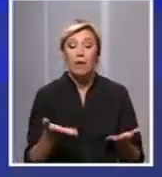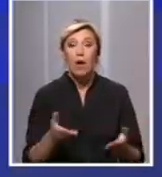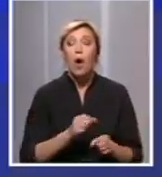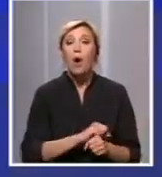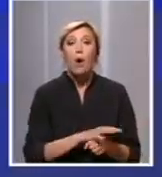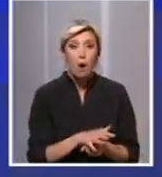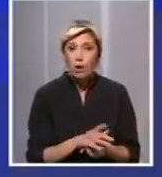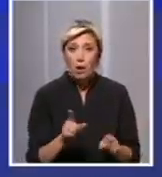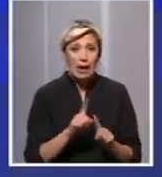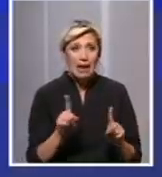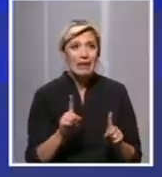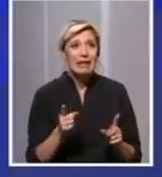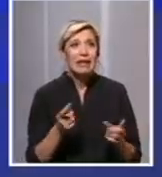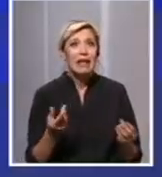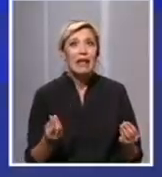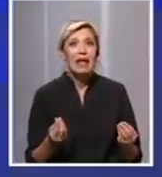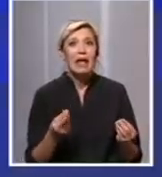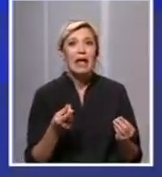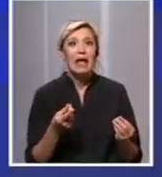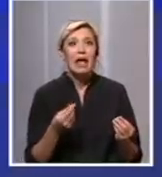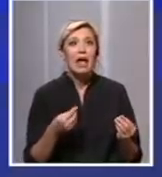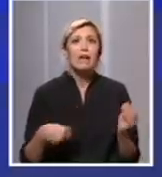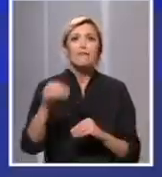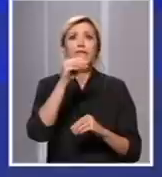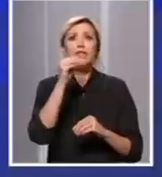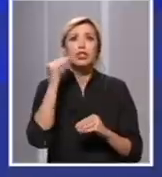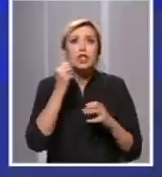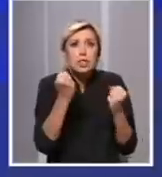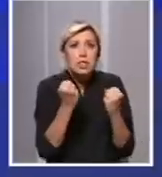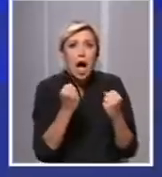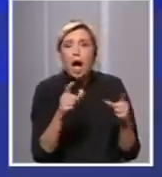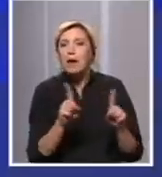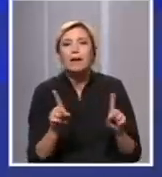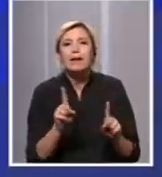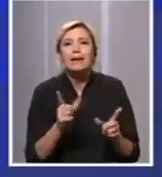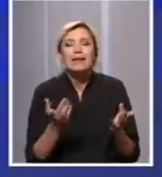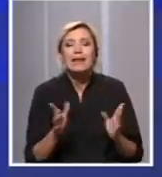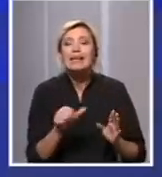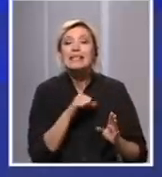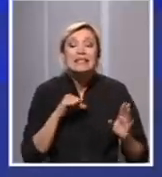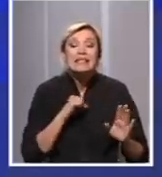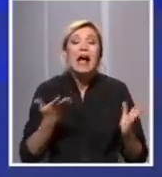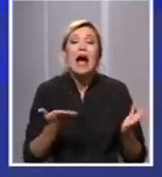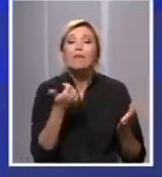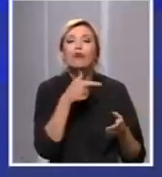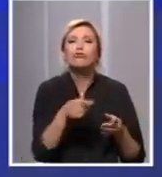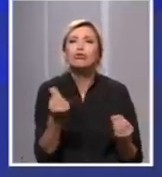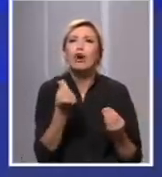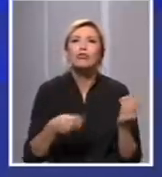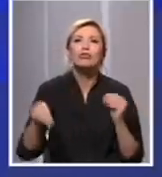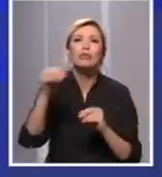postao nešto više agresiva nego samo se praktično čitava populacija